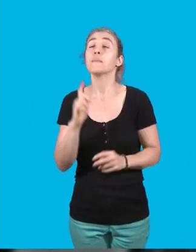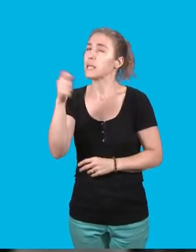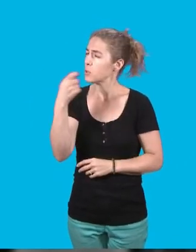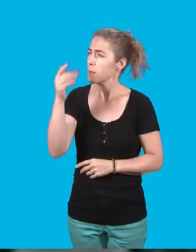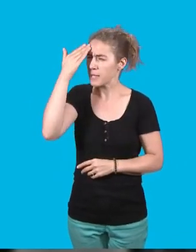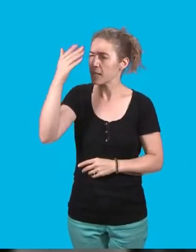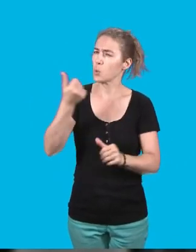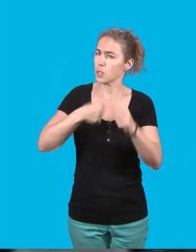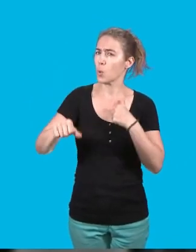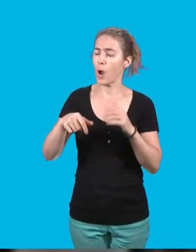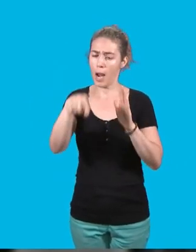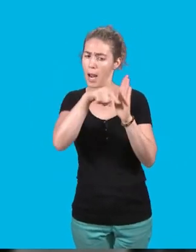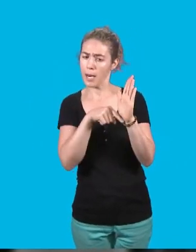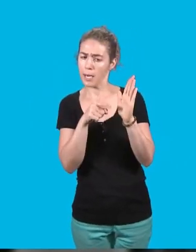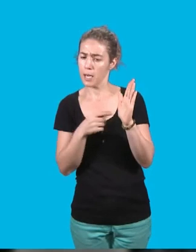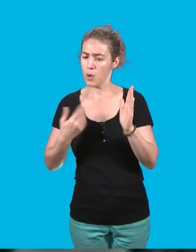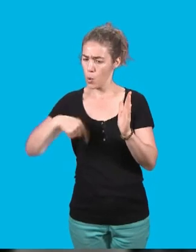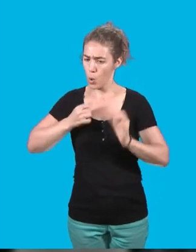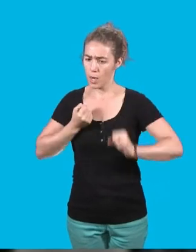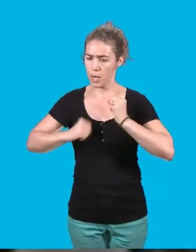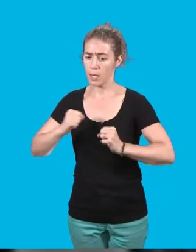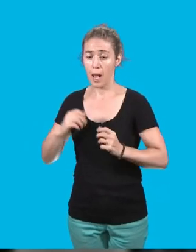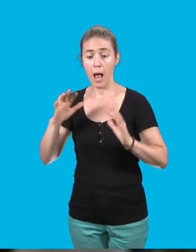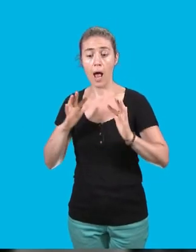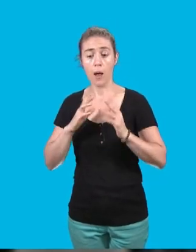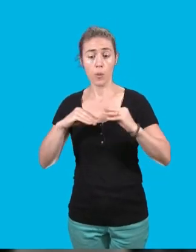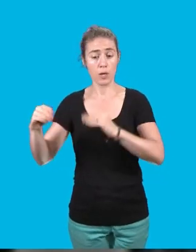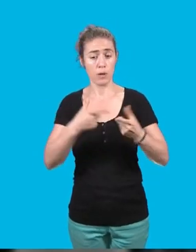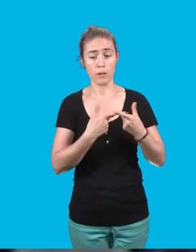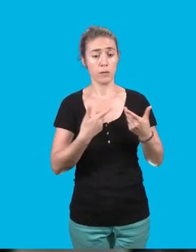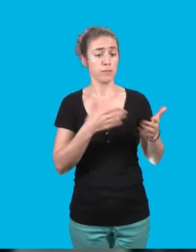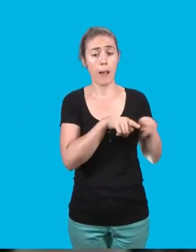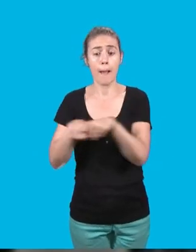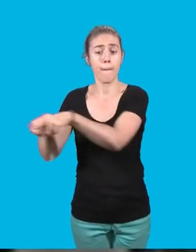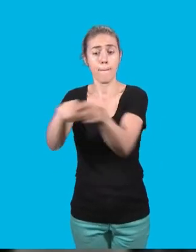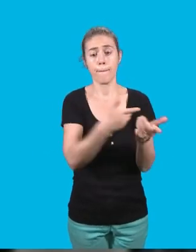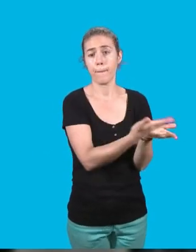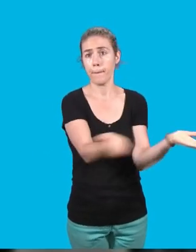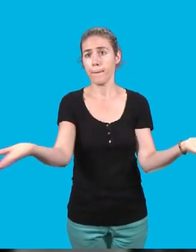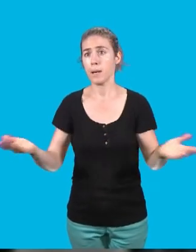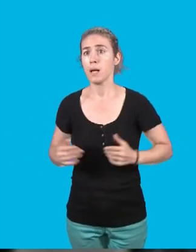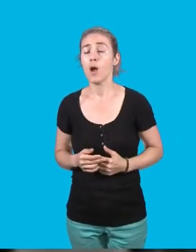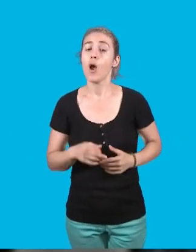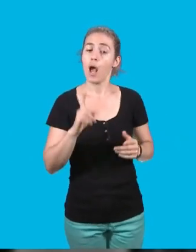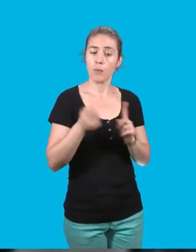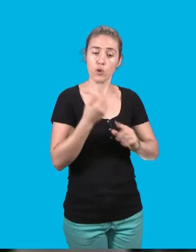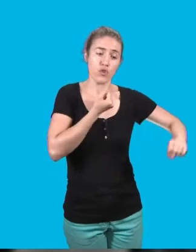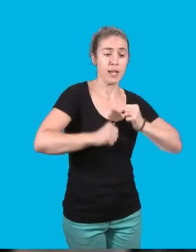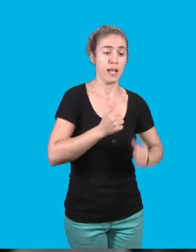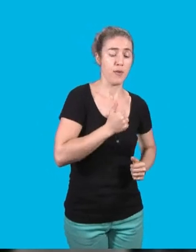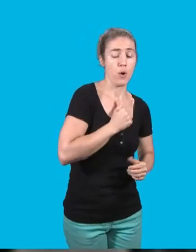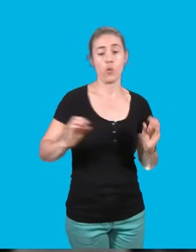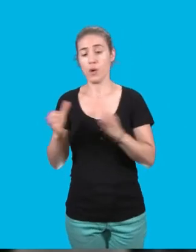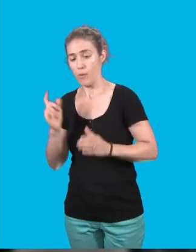mesures que nous adoptons soient rationnelles et populaires, qu'elles rassemblent autour de gestes individuels et collectifs qui fassent